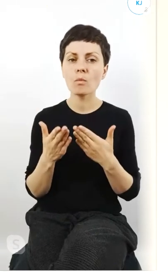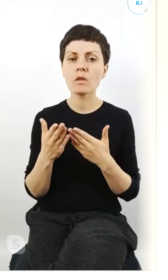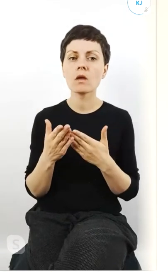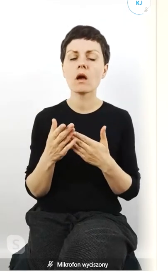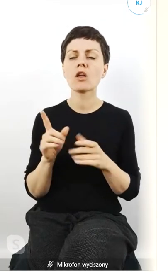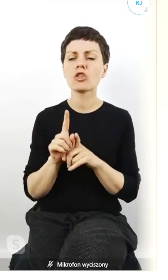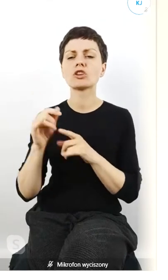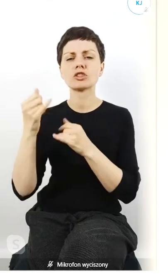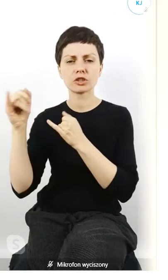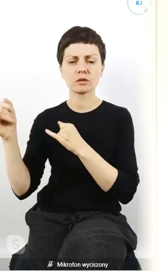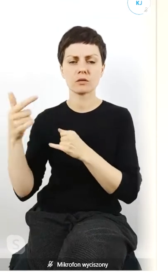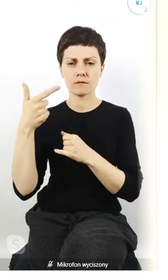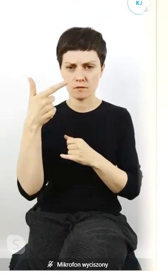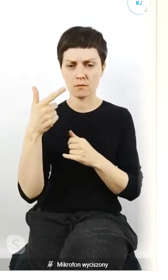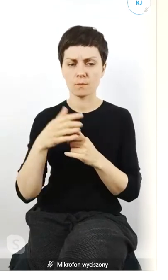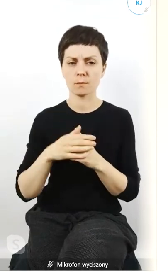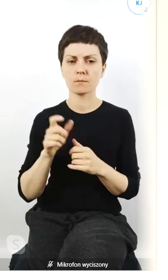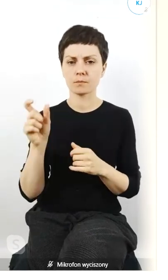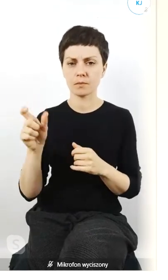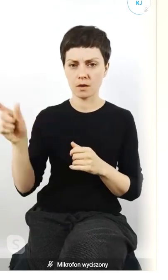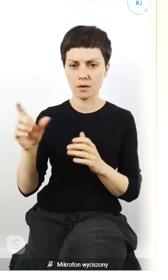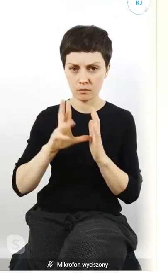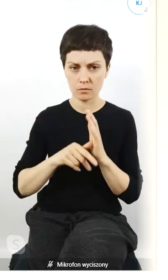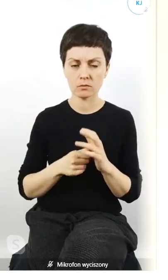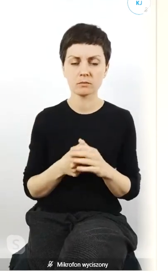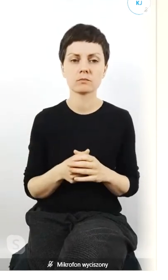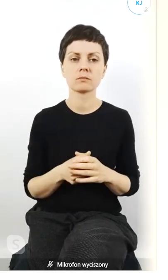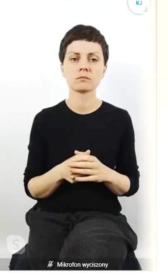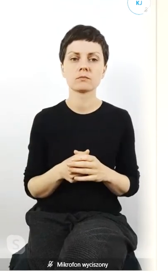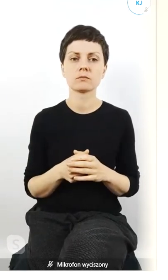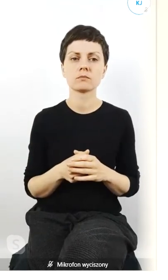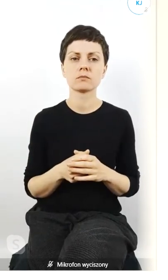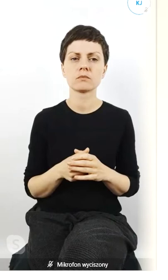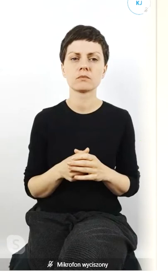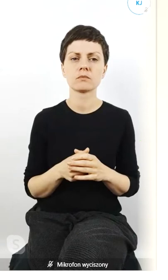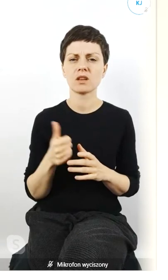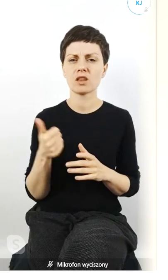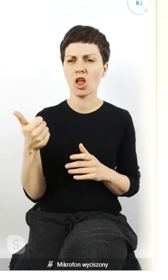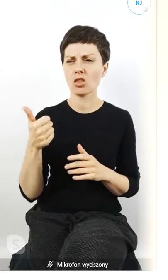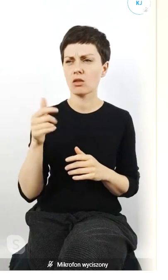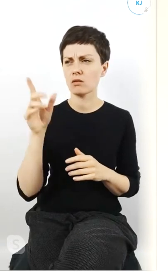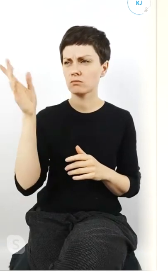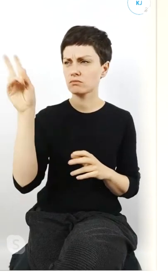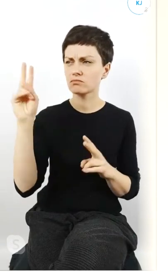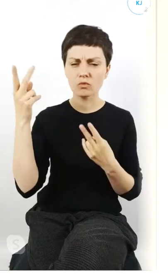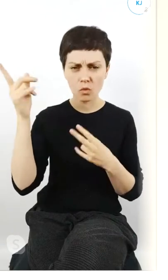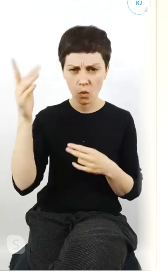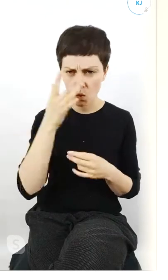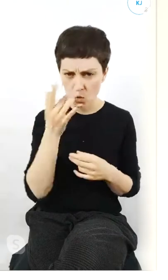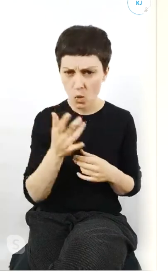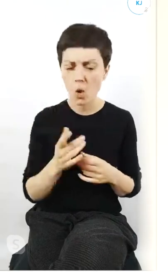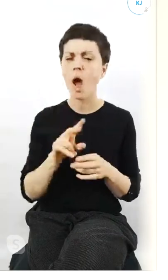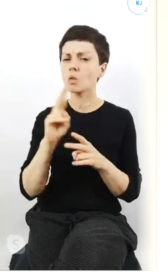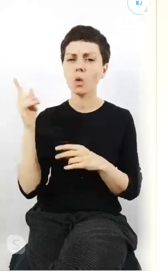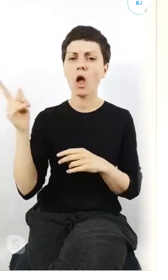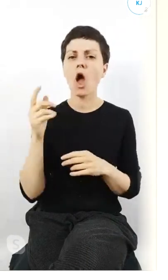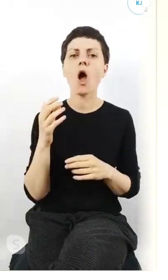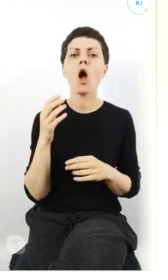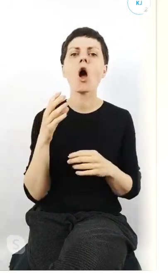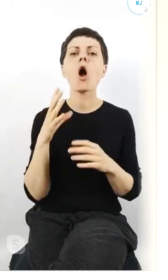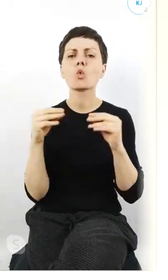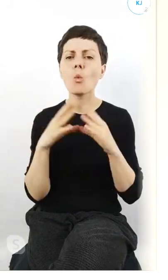dwoma innymi miastami jedno z Rosji i drugie z Rumunii zostały wybrane do tego